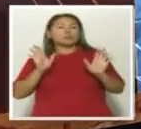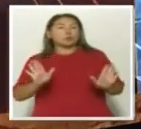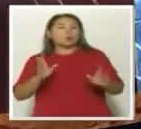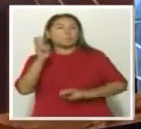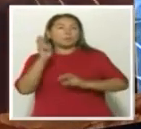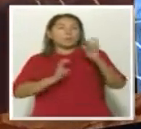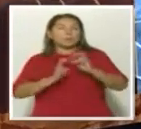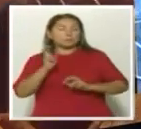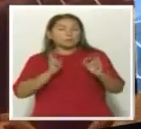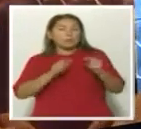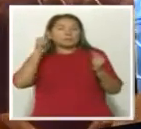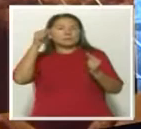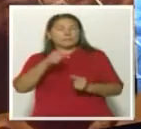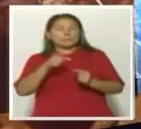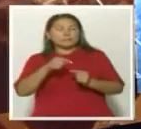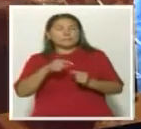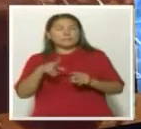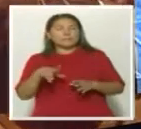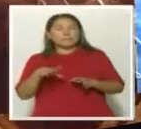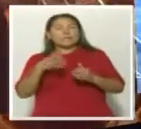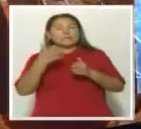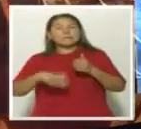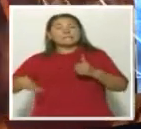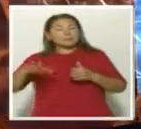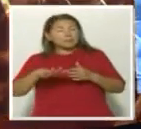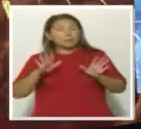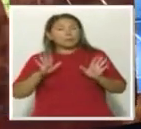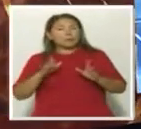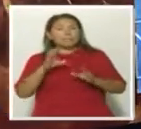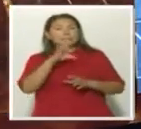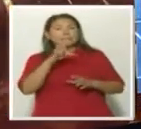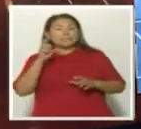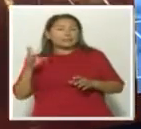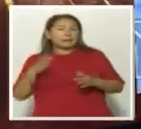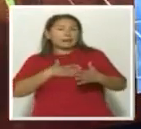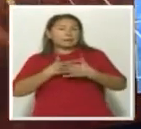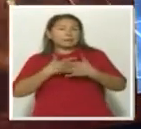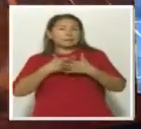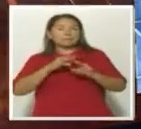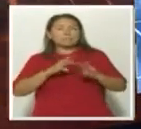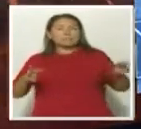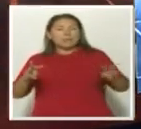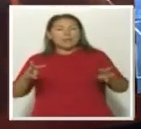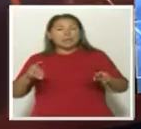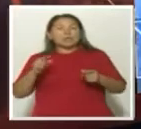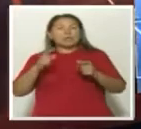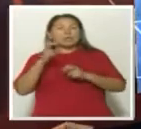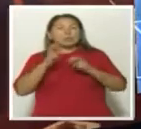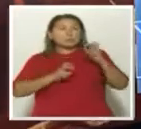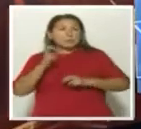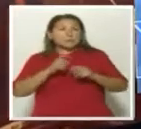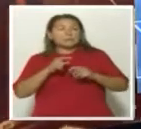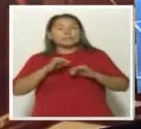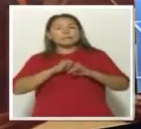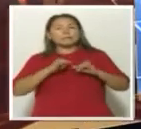производство только в соответствии с приоритетными отраслями. Теперь СЭС выйдет с инициативой на Министерство индустрии и инфраструктурного